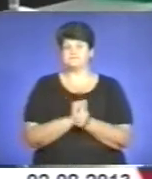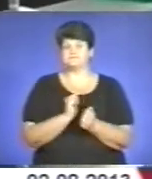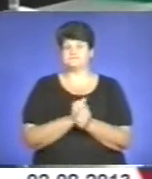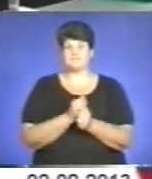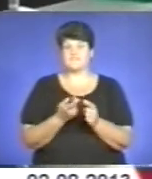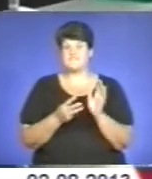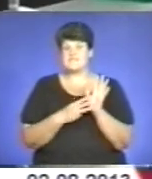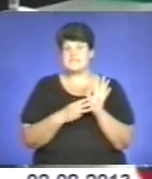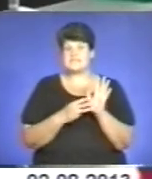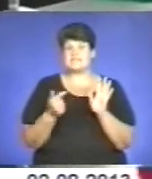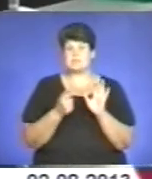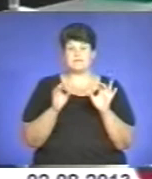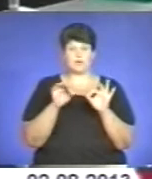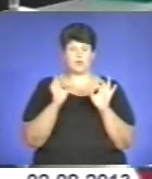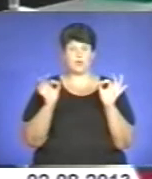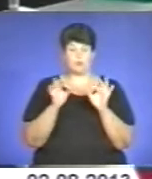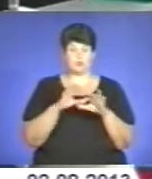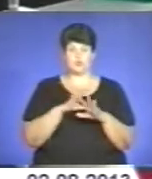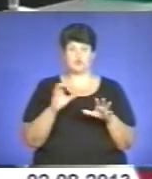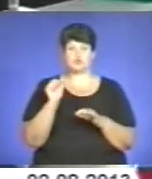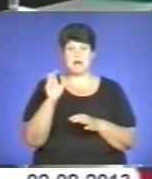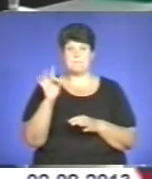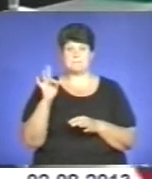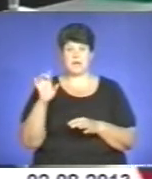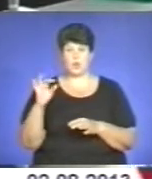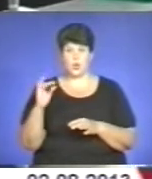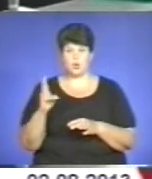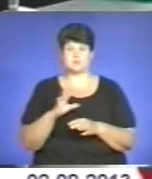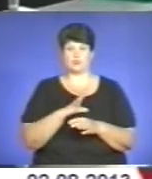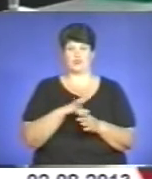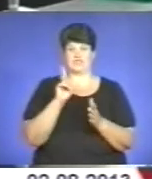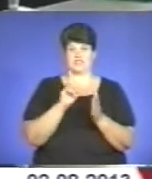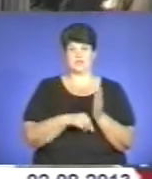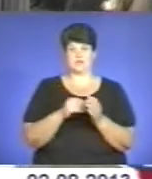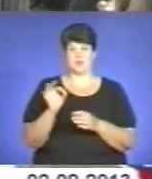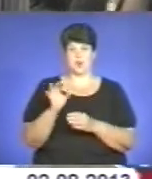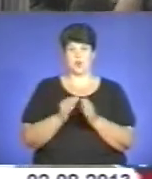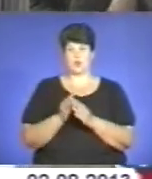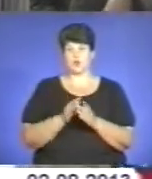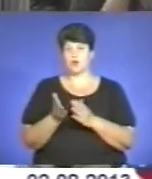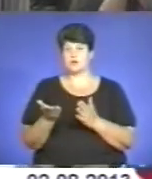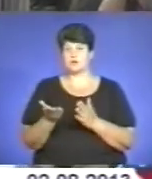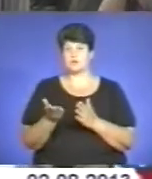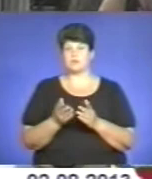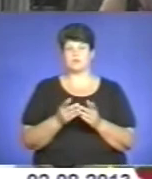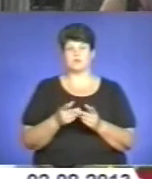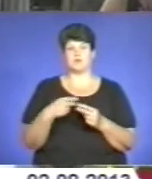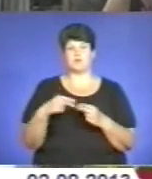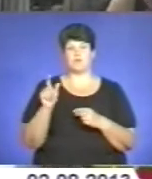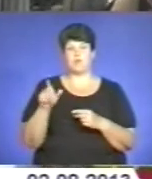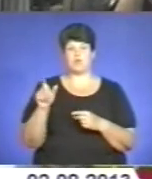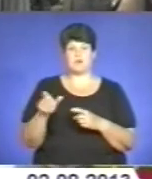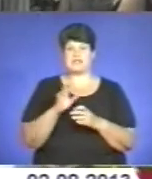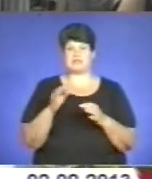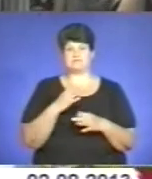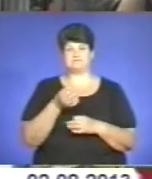звичайно, 8 гривень. Ніколи такого не було, щоб абрикоса була дорожча, дешевша, огірок. Покупателі ніколи не удовлетворюється